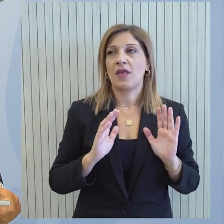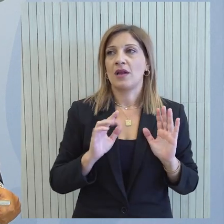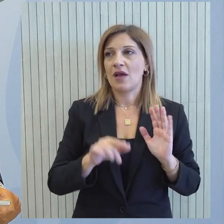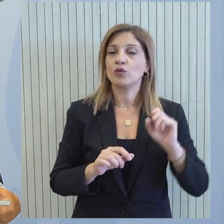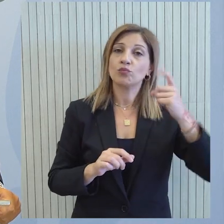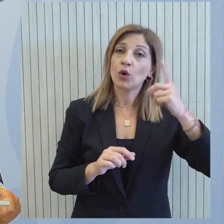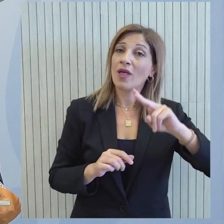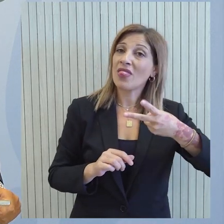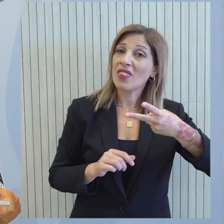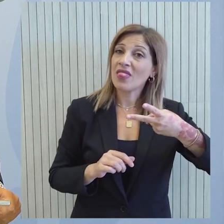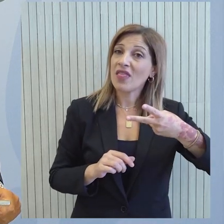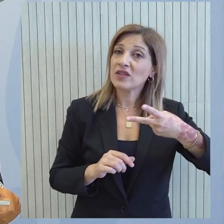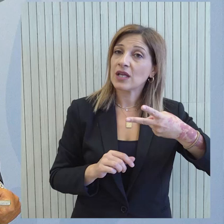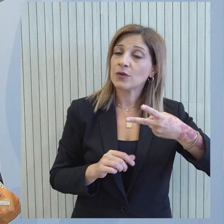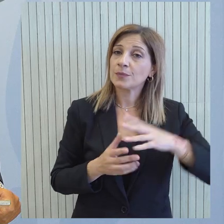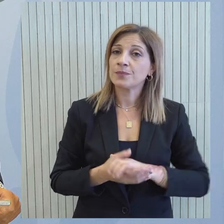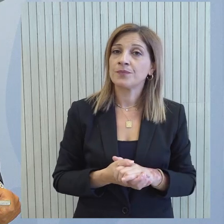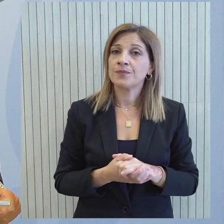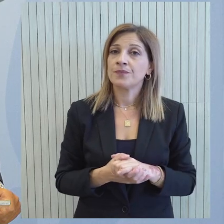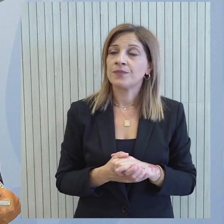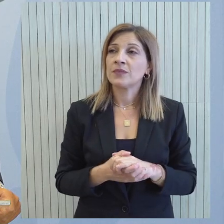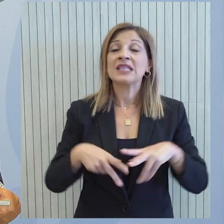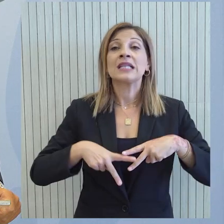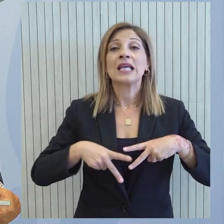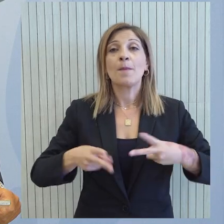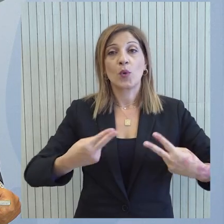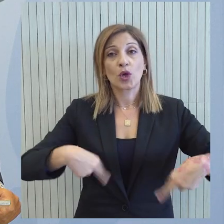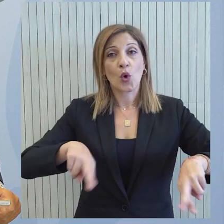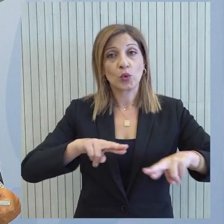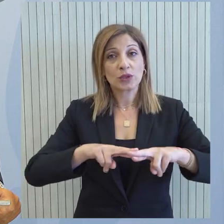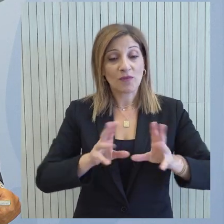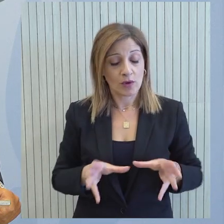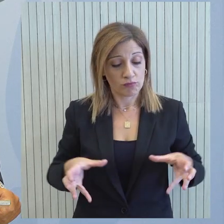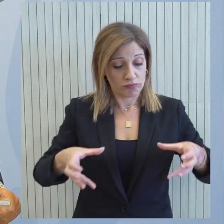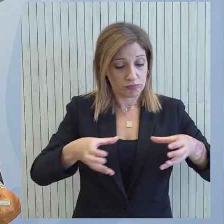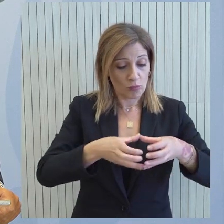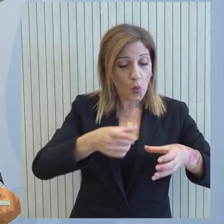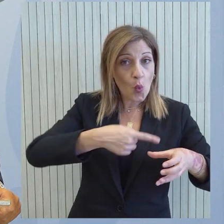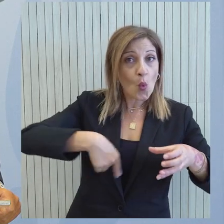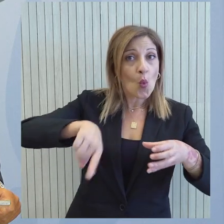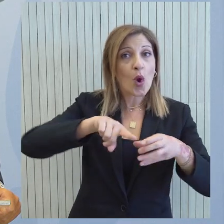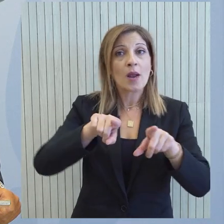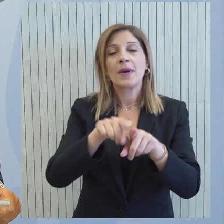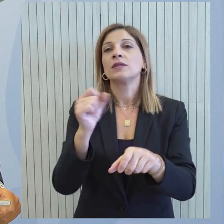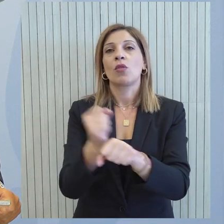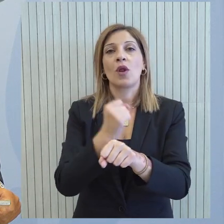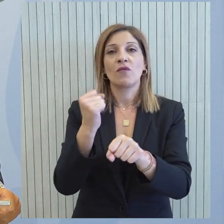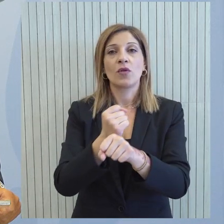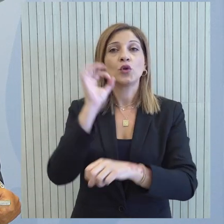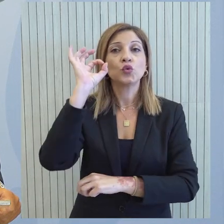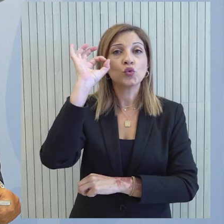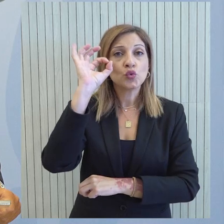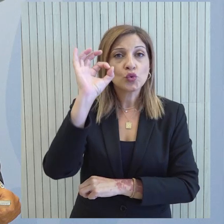Αυτό είναι το πρώτο Το δεύτερο σας διαβεβαιώ ότι το Υπουργικό Συμβούλιο συλλογικά εργάζεται με ένα